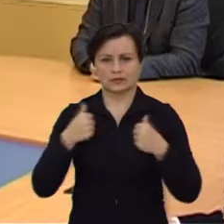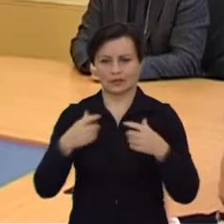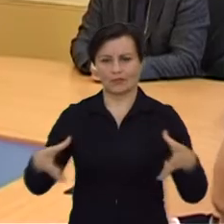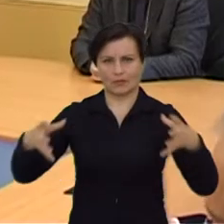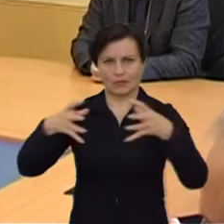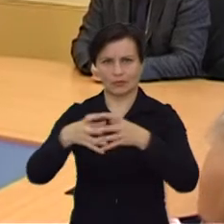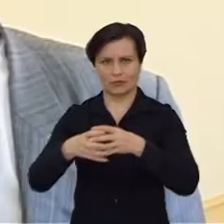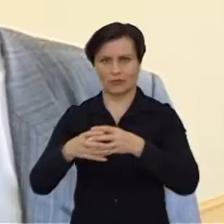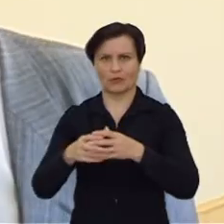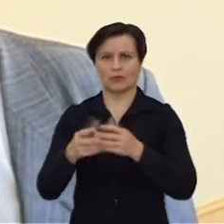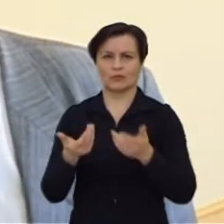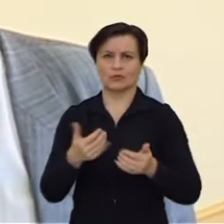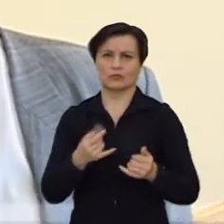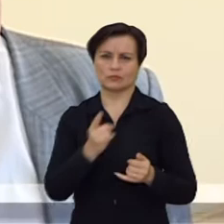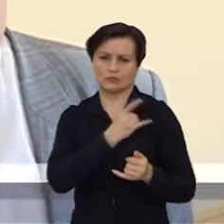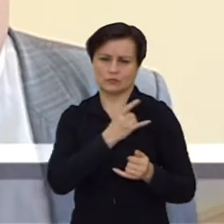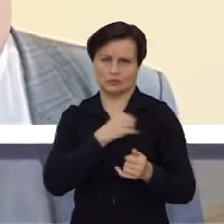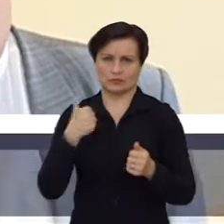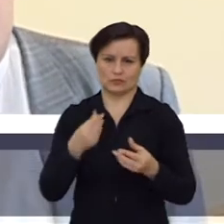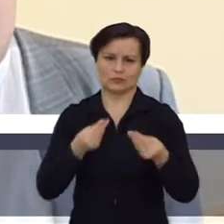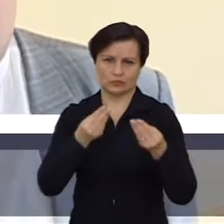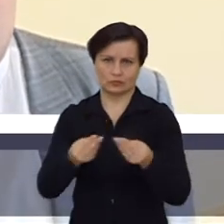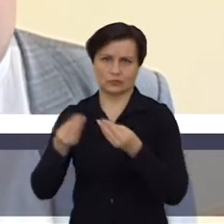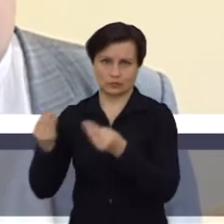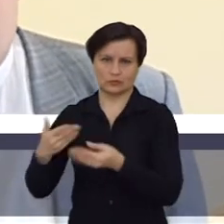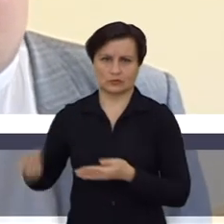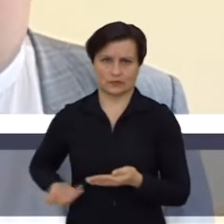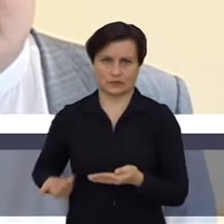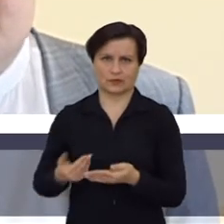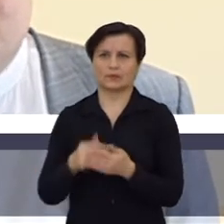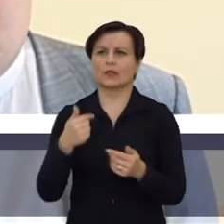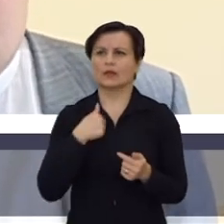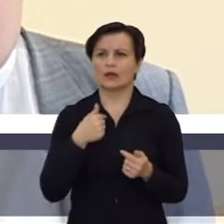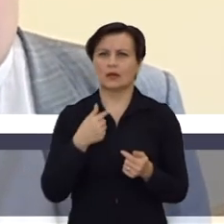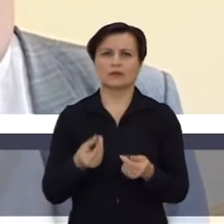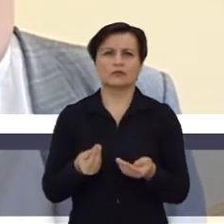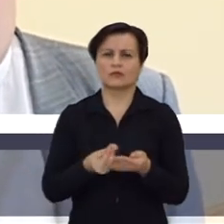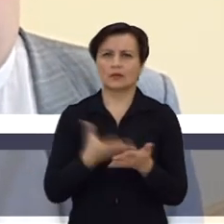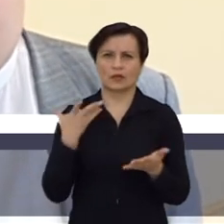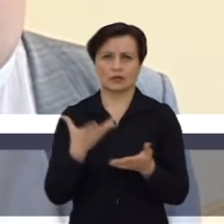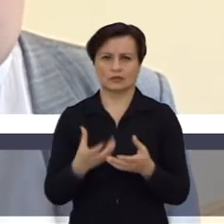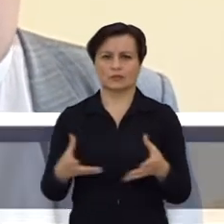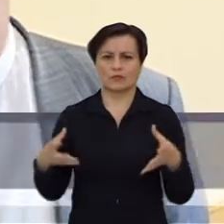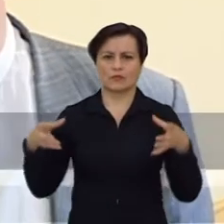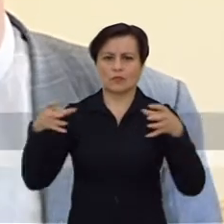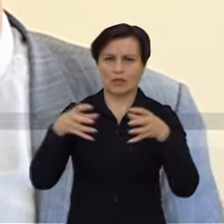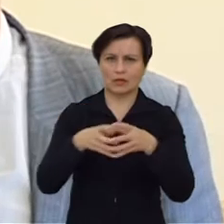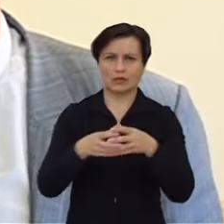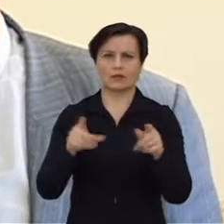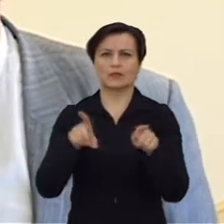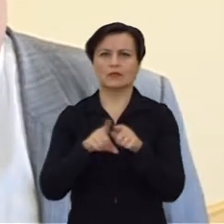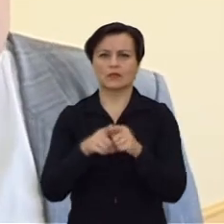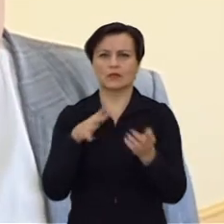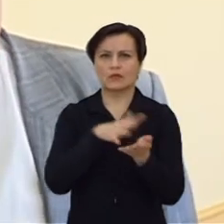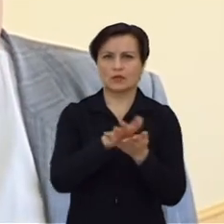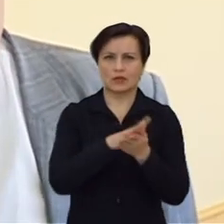kultūrinį gyvenimą. Visų pirmiausia, aš daugiau verdinu, tai yra kaip aplankimą, kaip bendrystę, kaip ieškojimo bendrų sąlyčio taškų